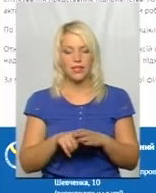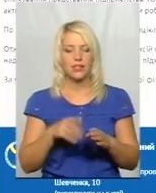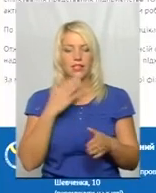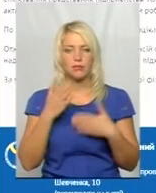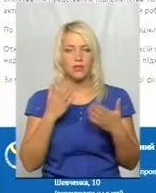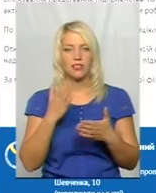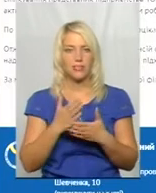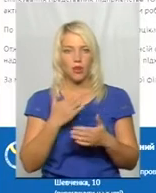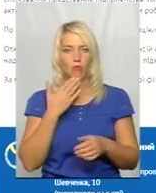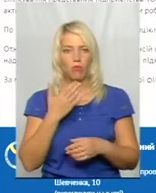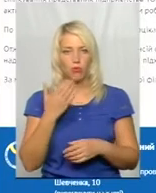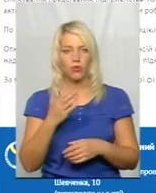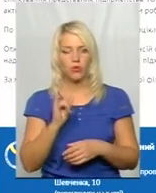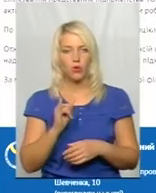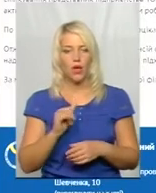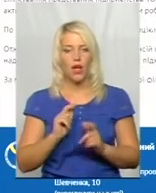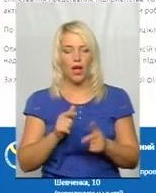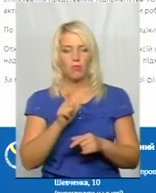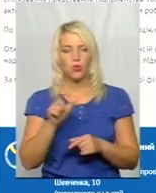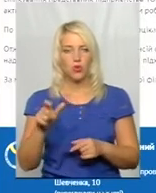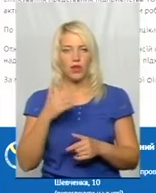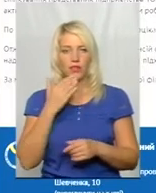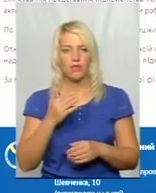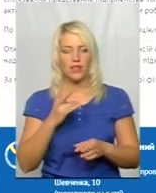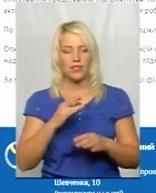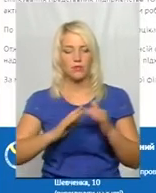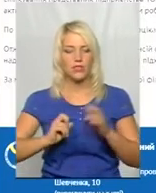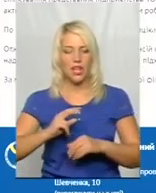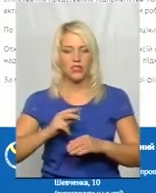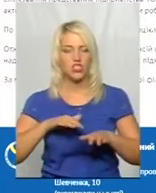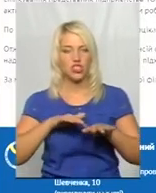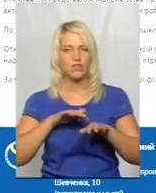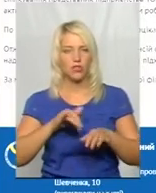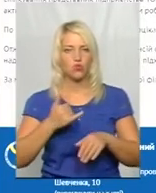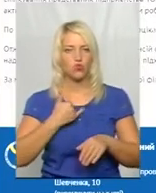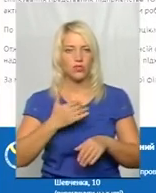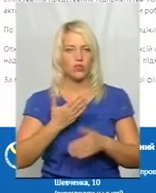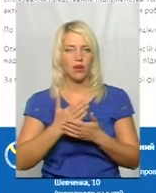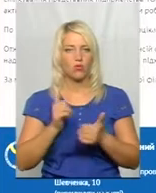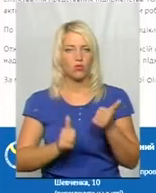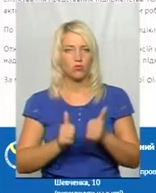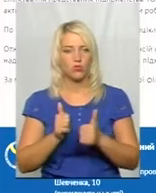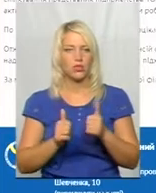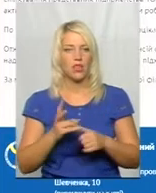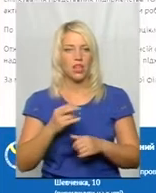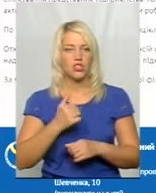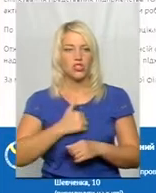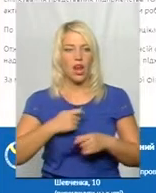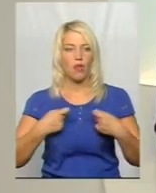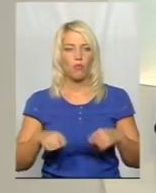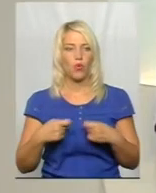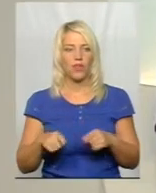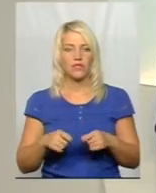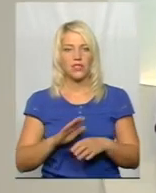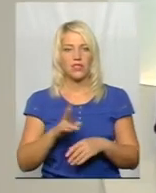абітурієнтів? Є. Знаєте, що на спеціальній швачка у нас конкурси. На жаль, продавці, не